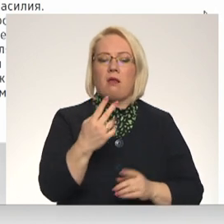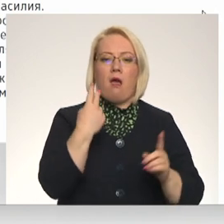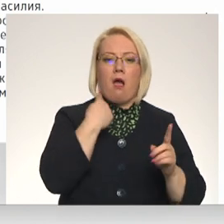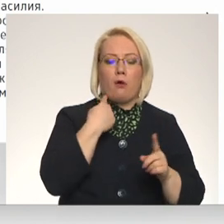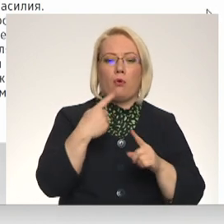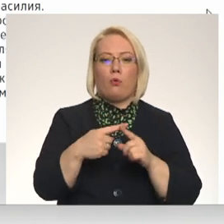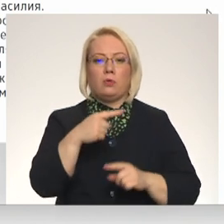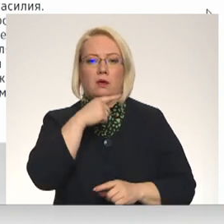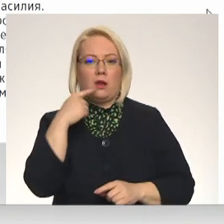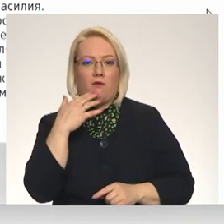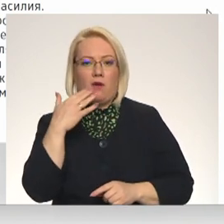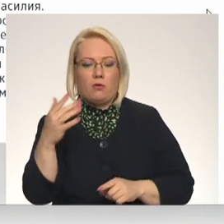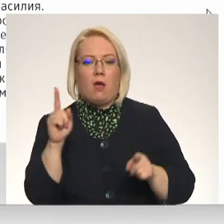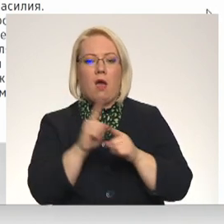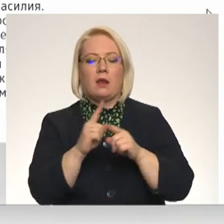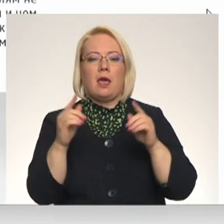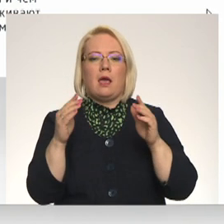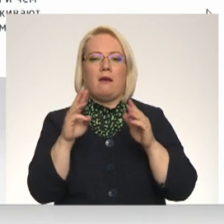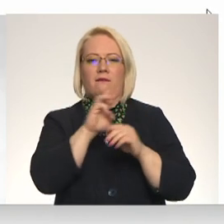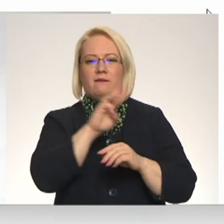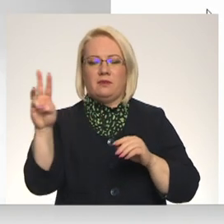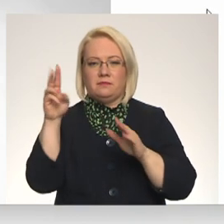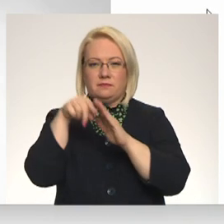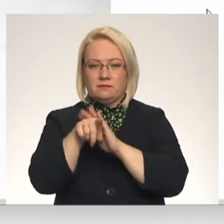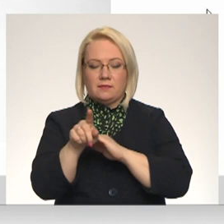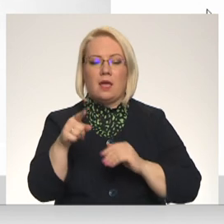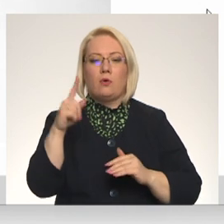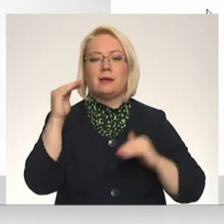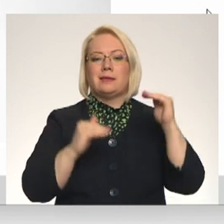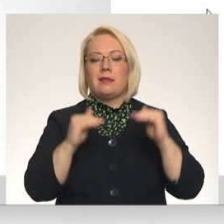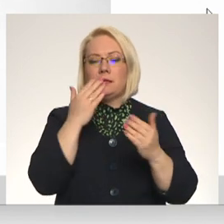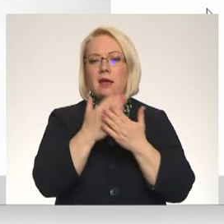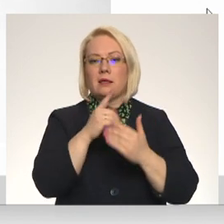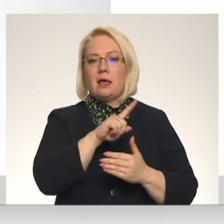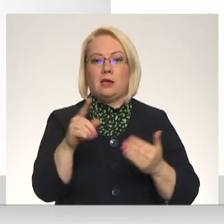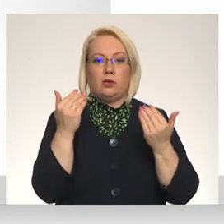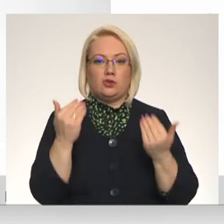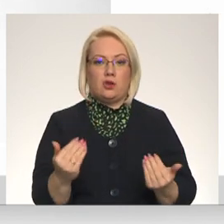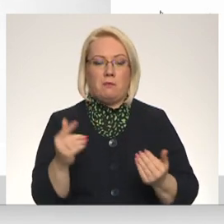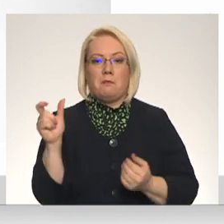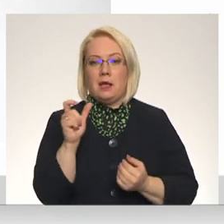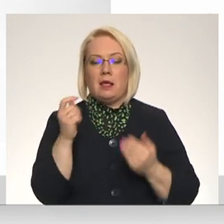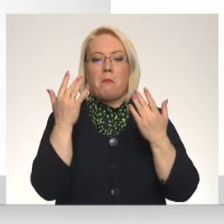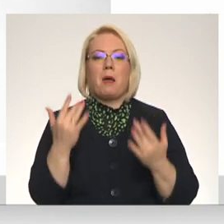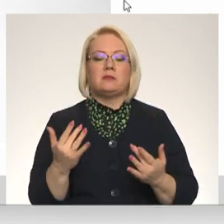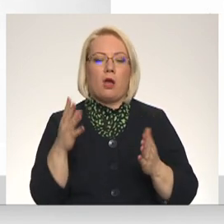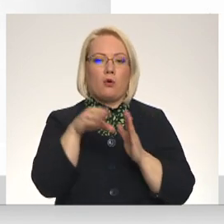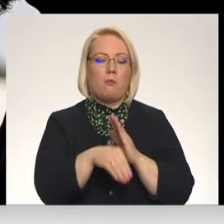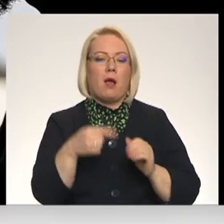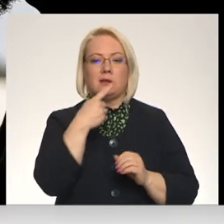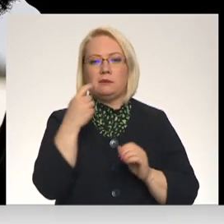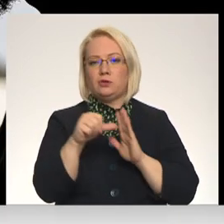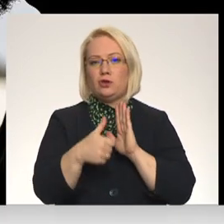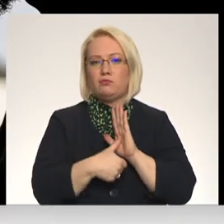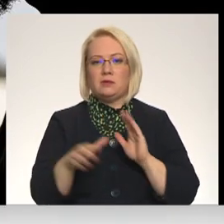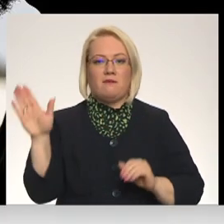un Krievu – mājaslapā kolraša.org. Statistika liecina, ka līdz šim brīdim kampaņā iesaistījušās 116 valstis.